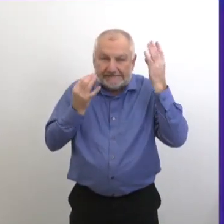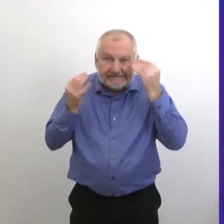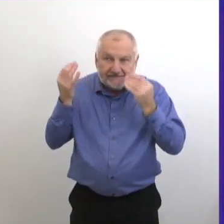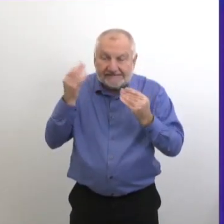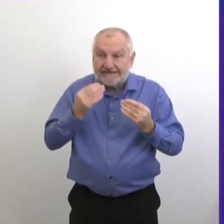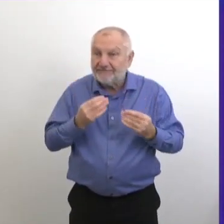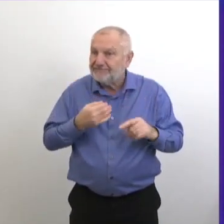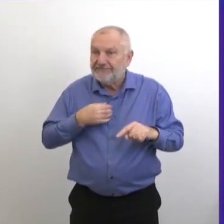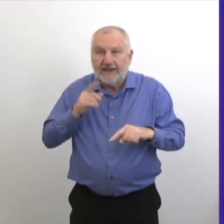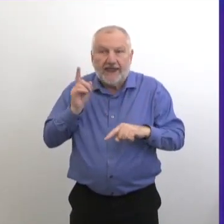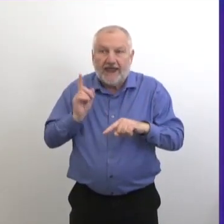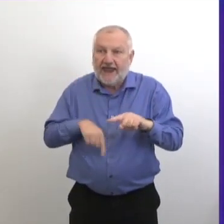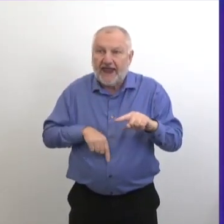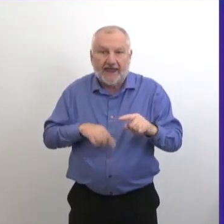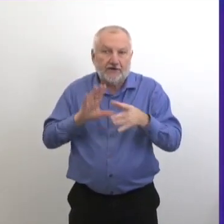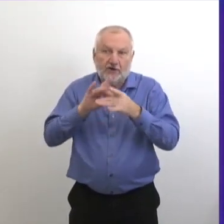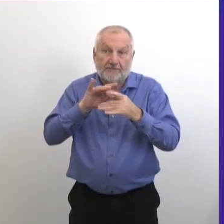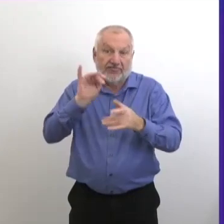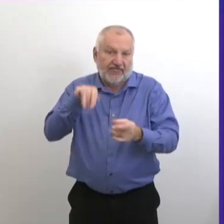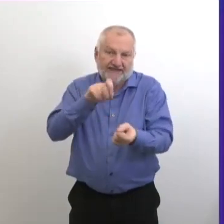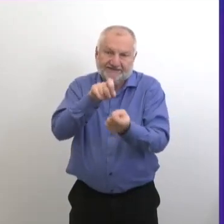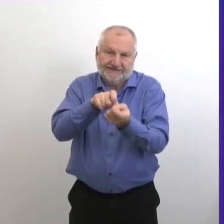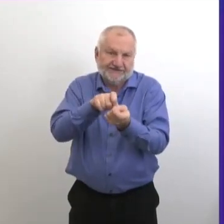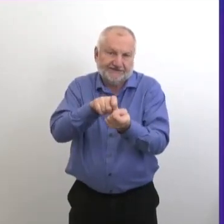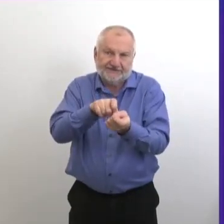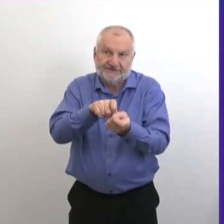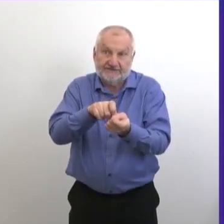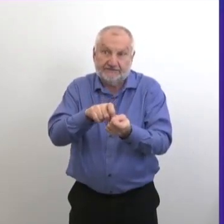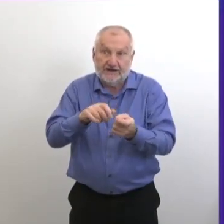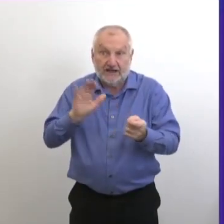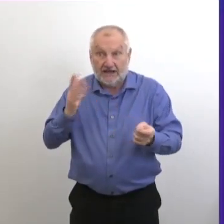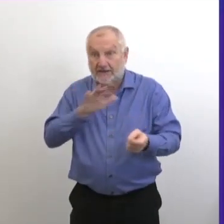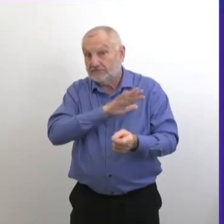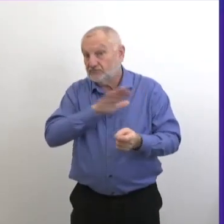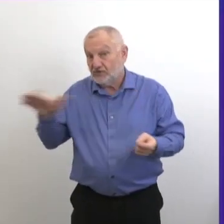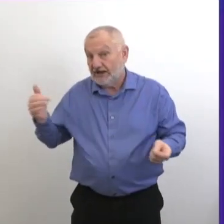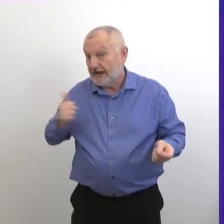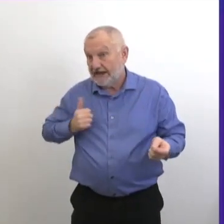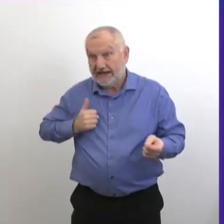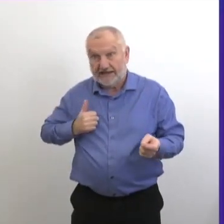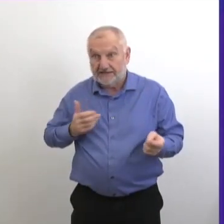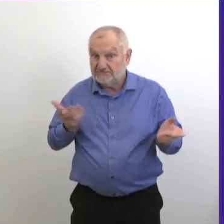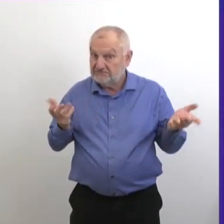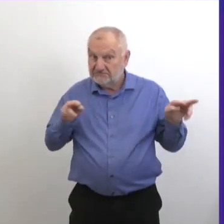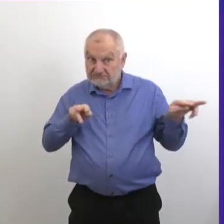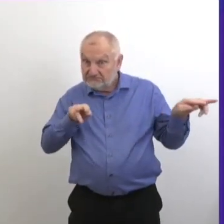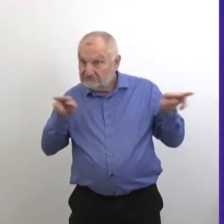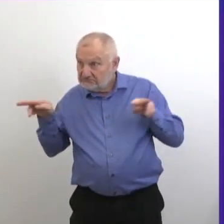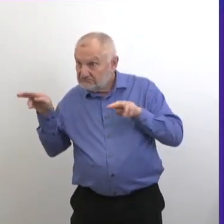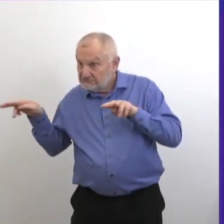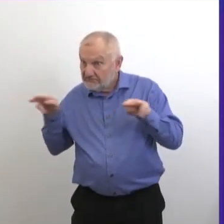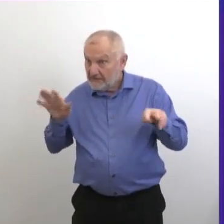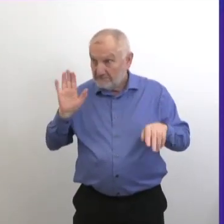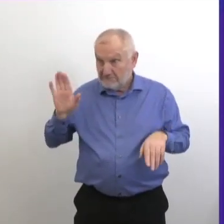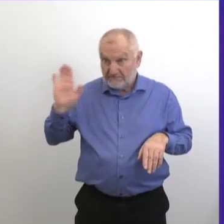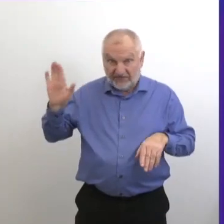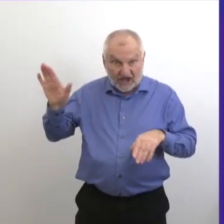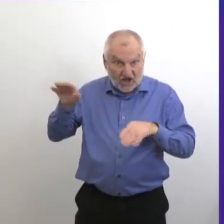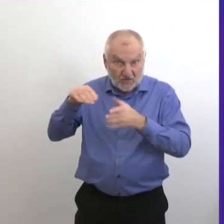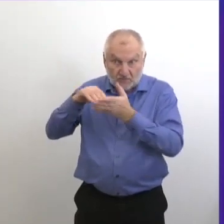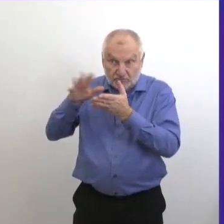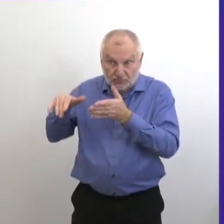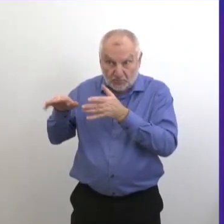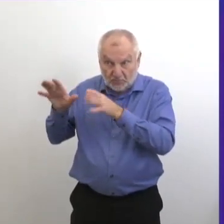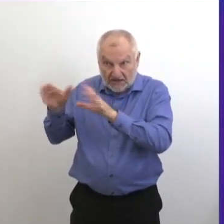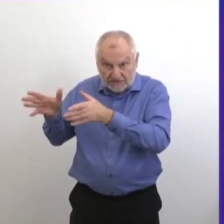données épidémiologiques. Je ne peux pas vous dire exactement quoi. Si on regarde les autres provinces, il y en a qui préfèrent garder leurs élèves dans les